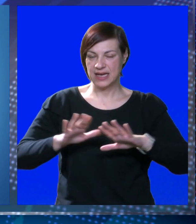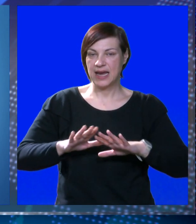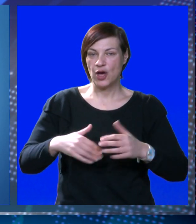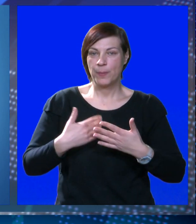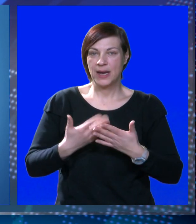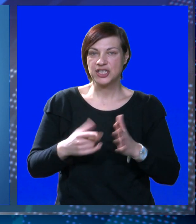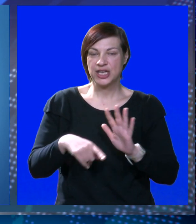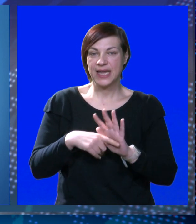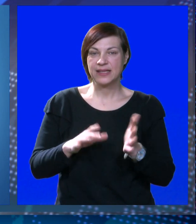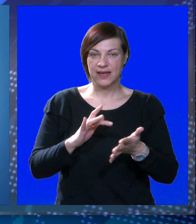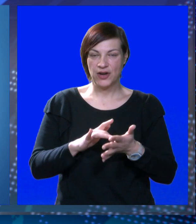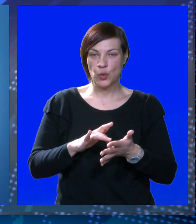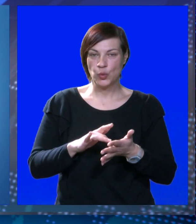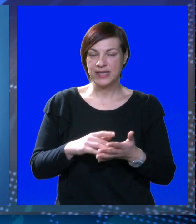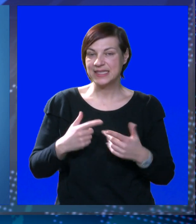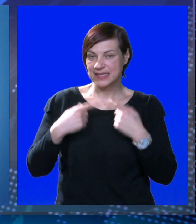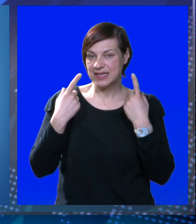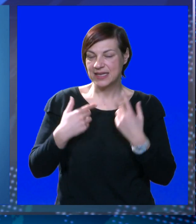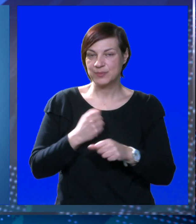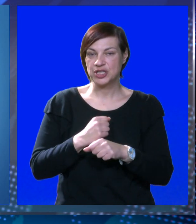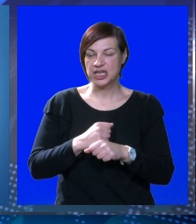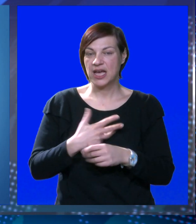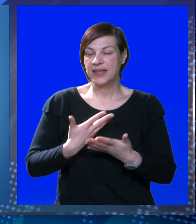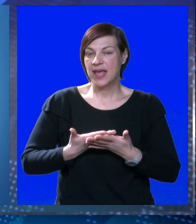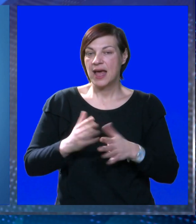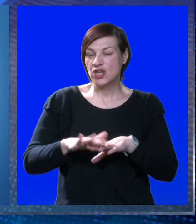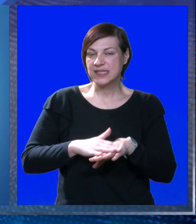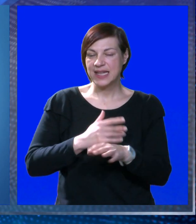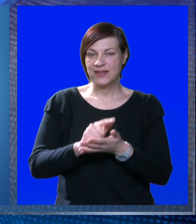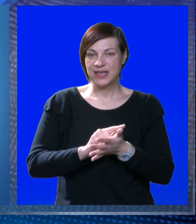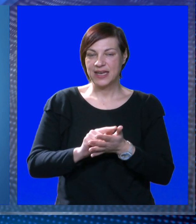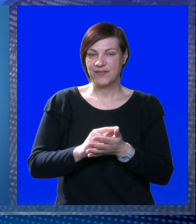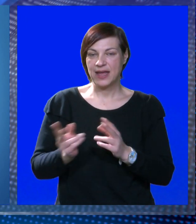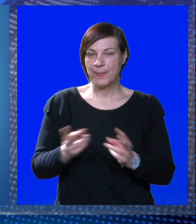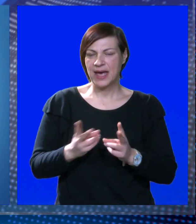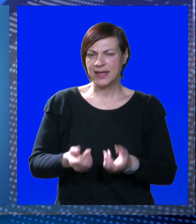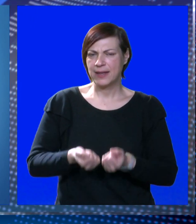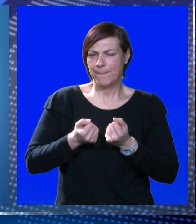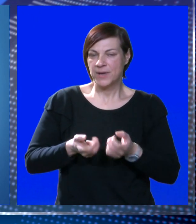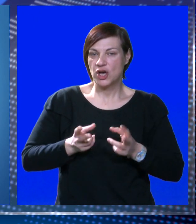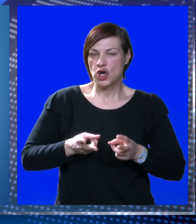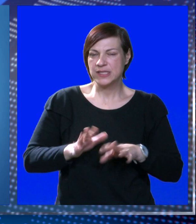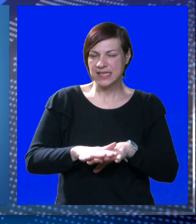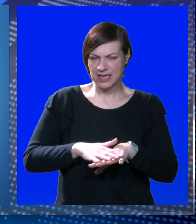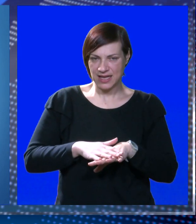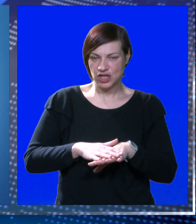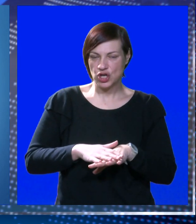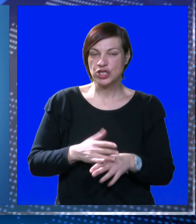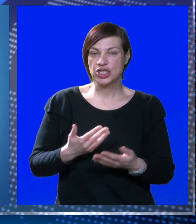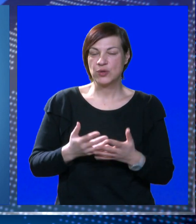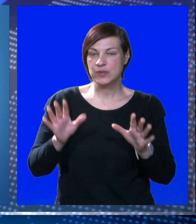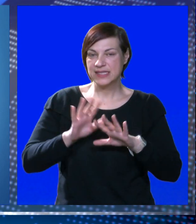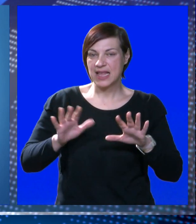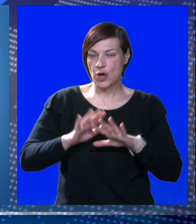naoblaka i dalje će negativno utjecati na raspoloženje i radni elan meteoropata, a vjetar poječavati osjet hladnoće.